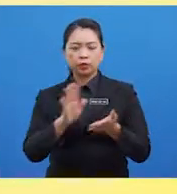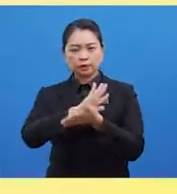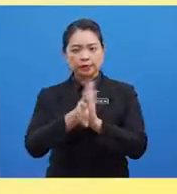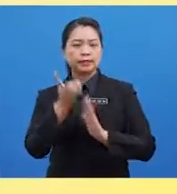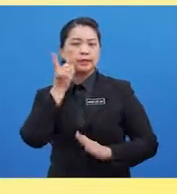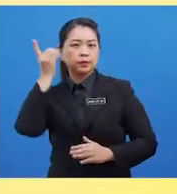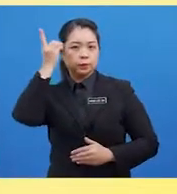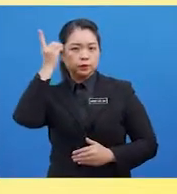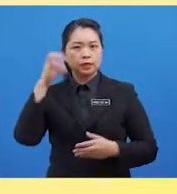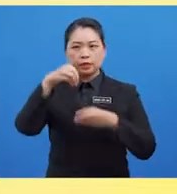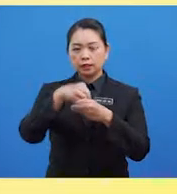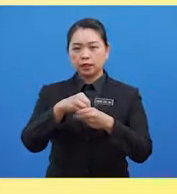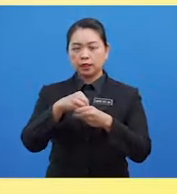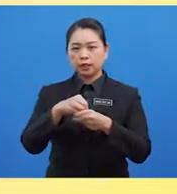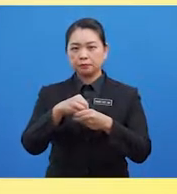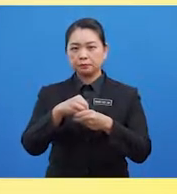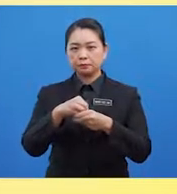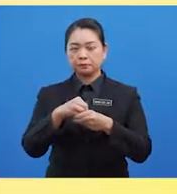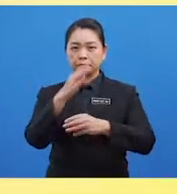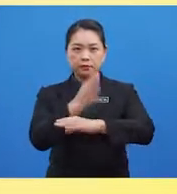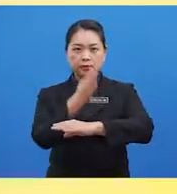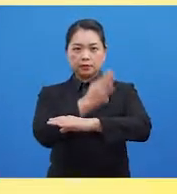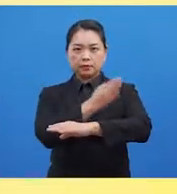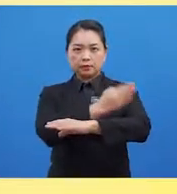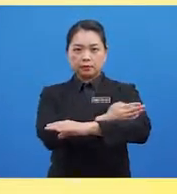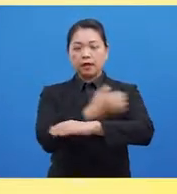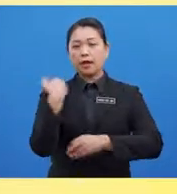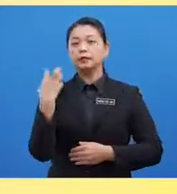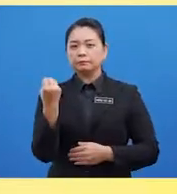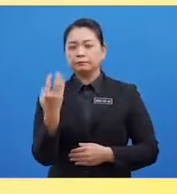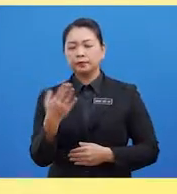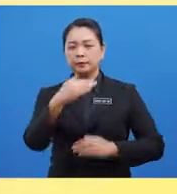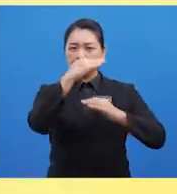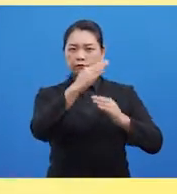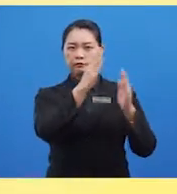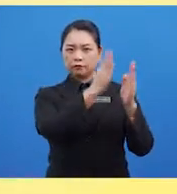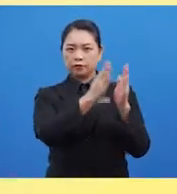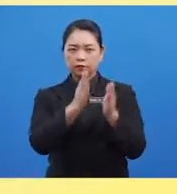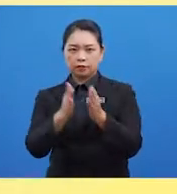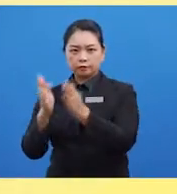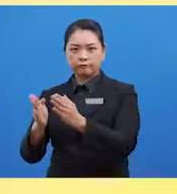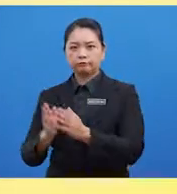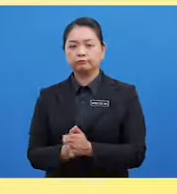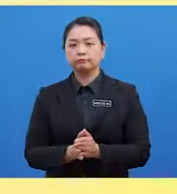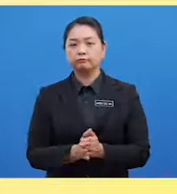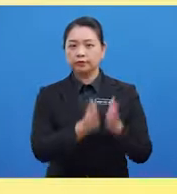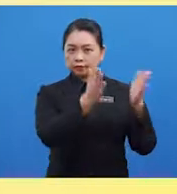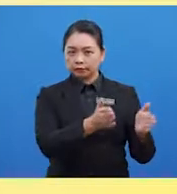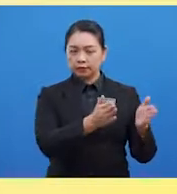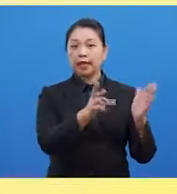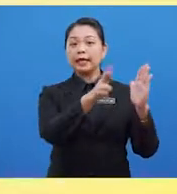Dalam perkembangan motor Terdapat beberapa fasa yang terlibat Seperti Yang pertama Fasa reflex